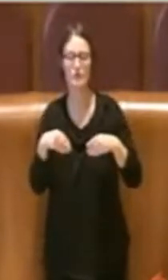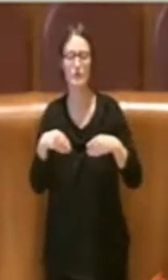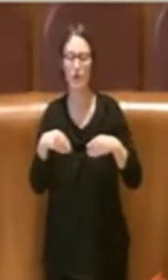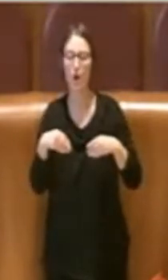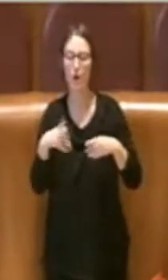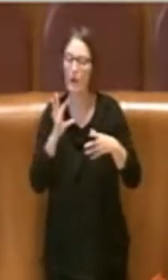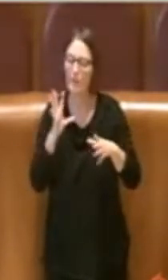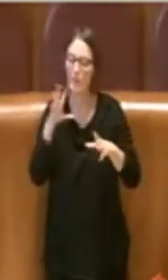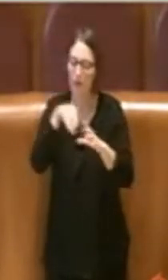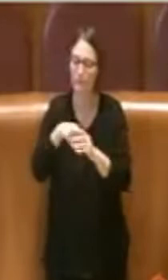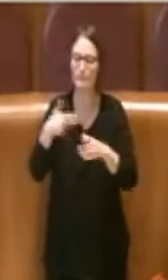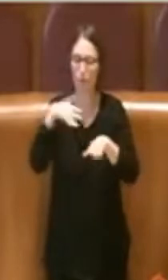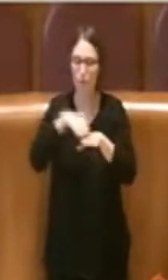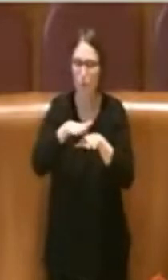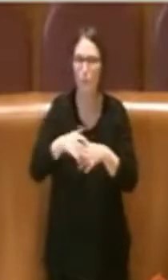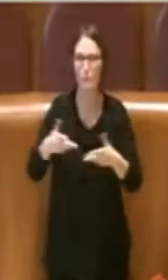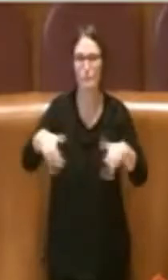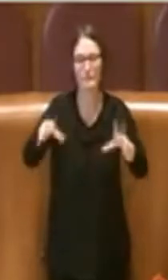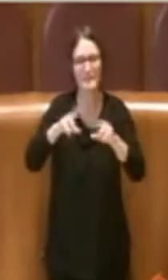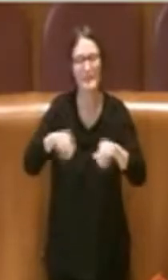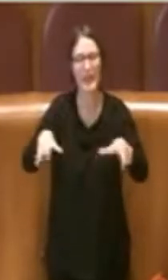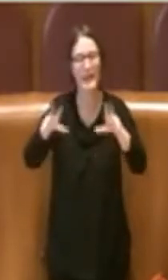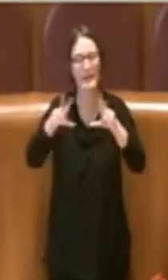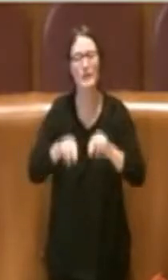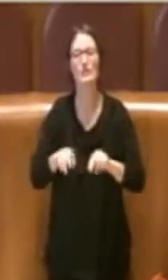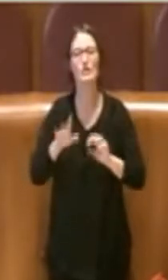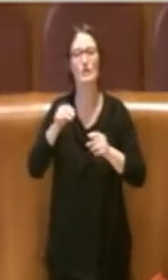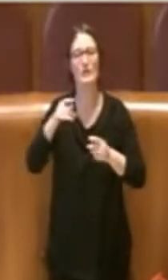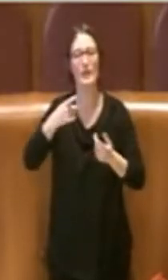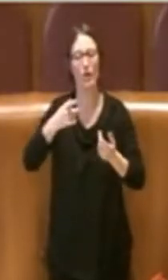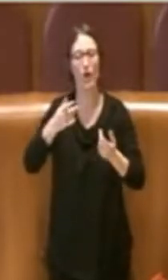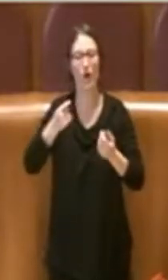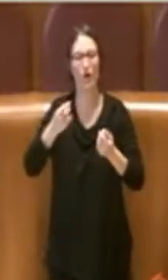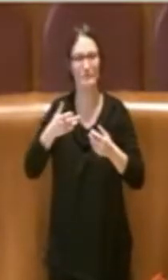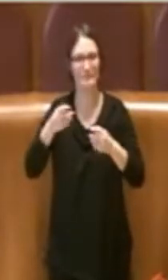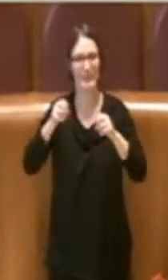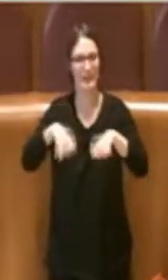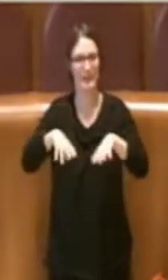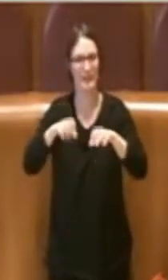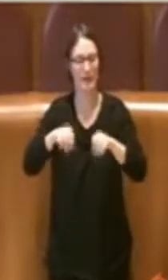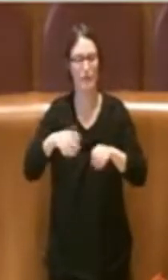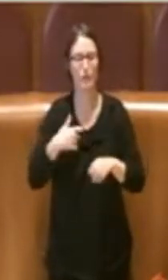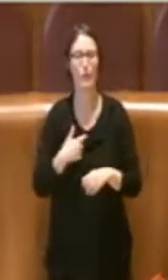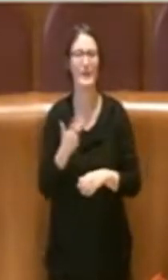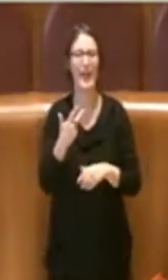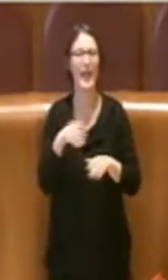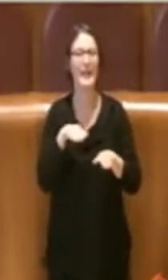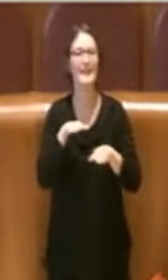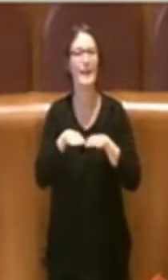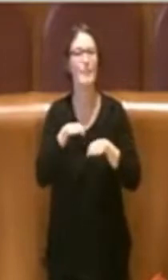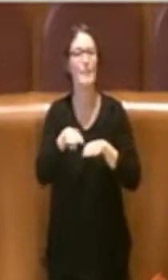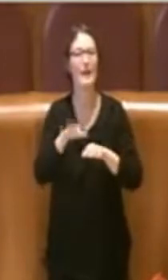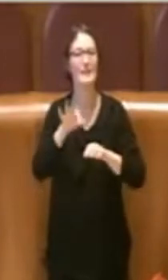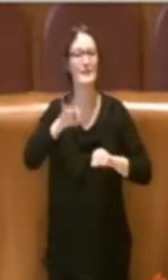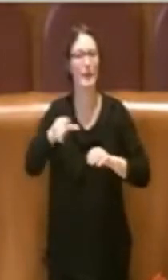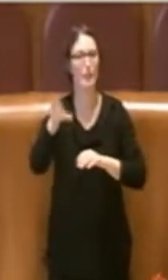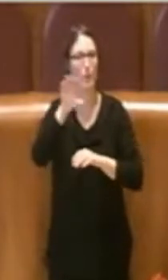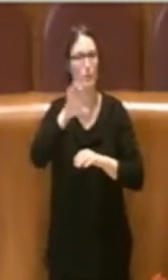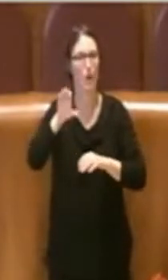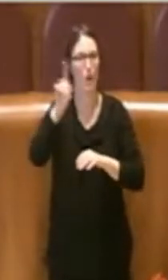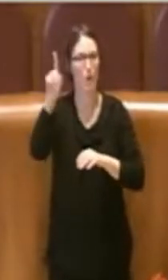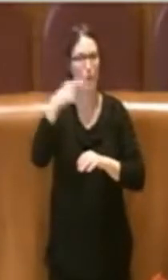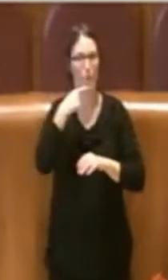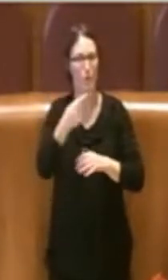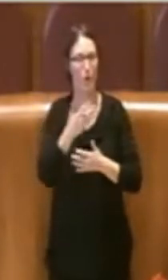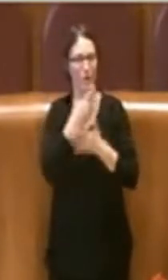riciclo dei rifiuti, quindi i tre passi della gerarchia europea, riduzione, riuso e riciclo e perché